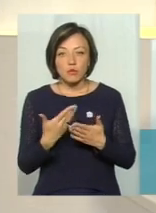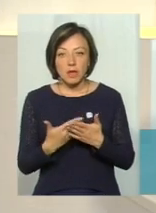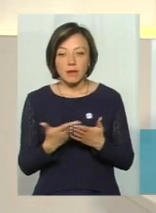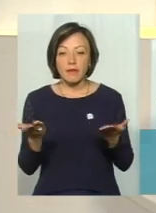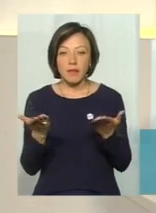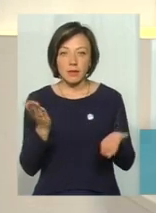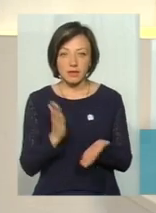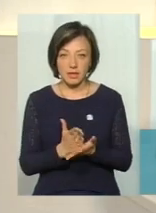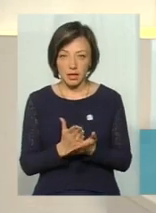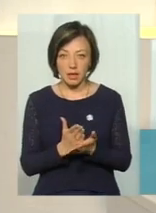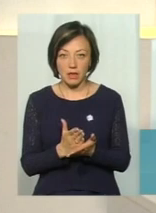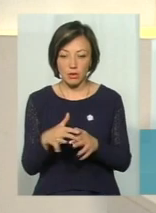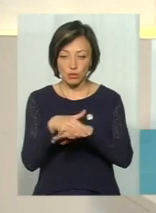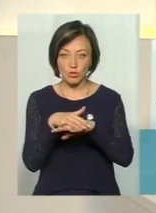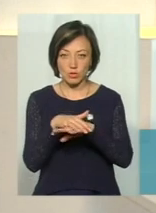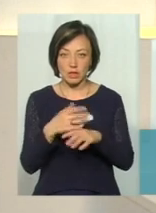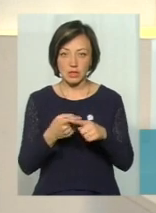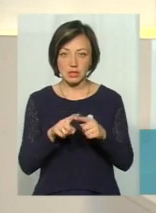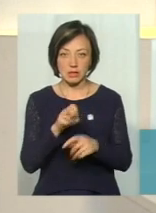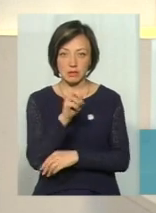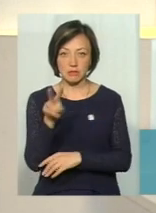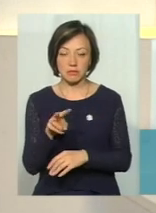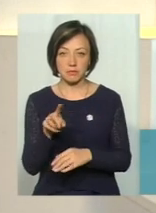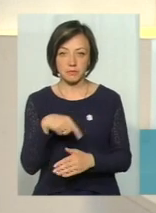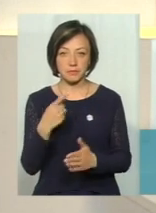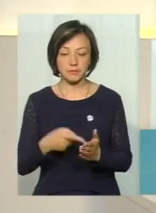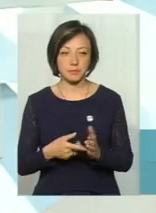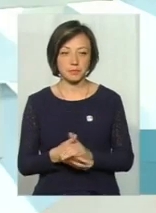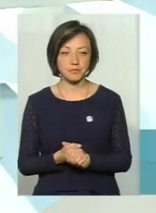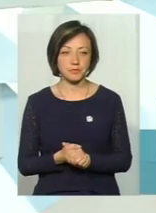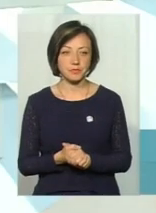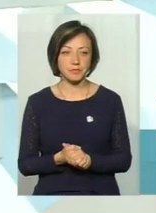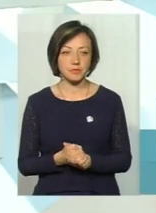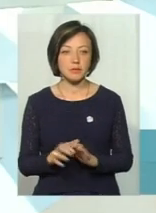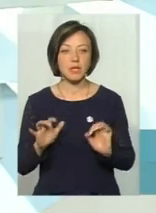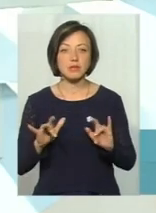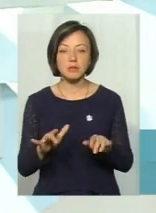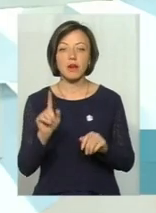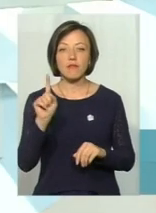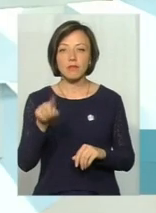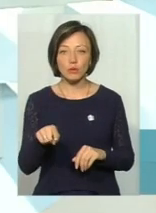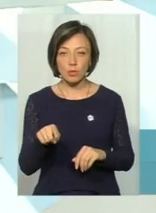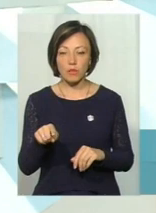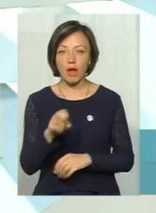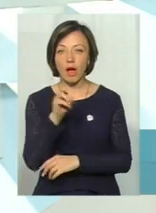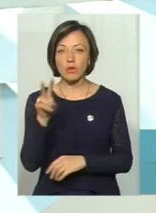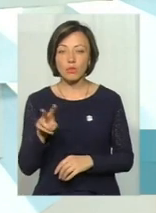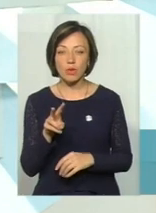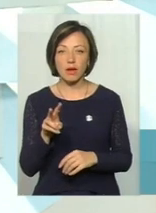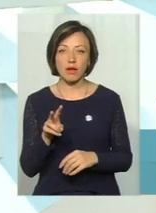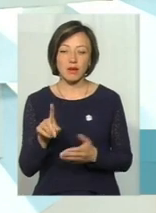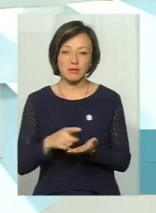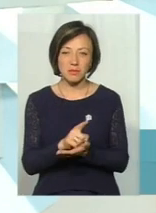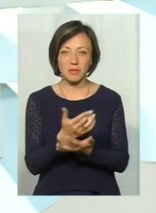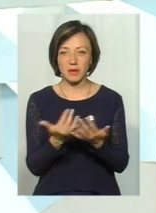що десь є скупчення, до прикладу? Ну, справа в тому, що плазуни, в даному випадку Гадюка звичайна,